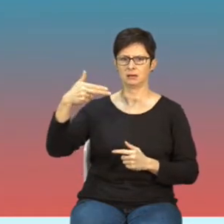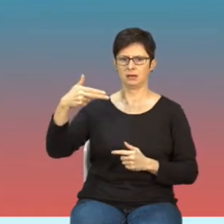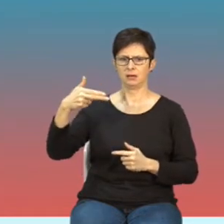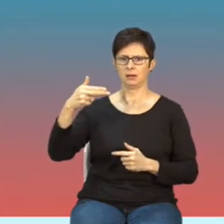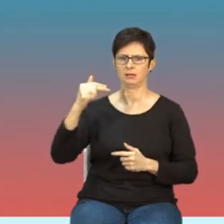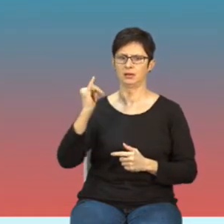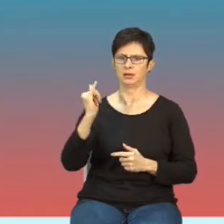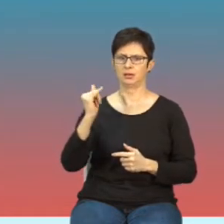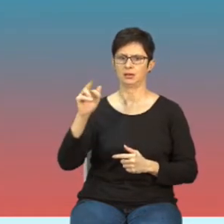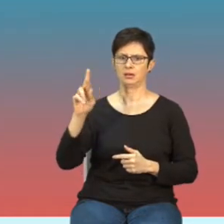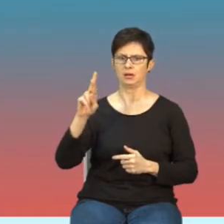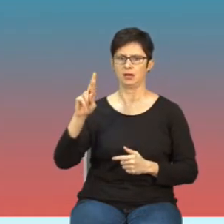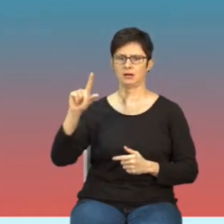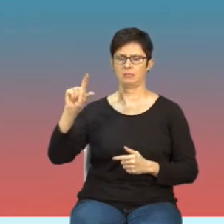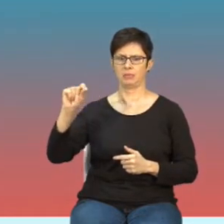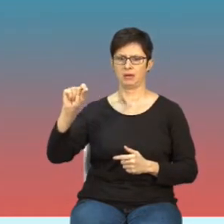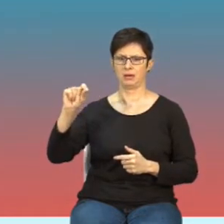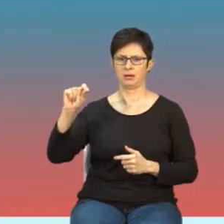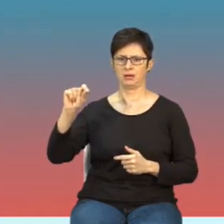Radiation Protection